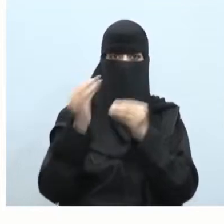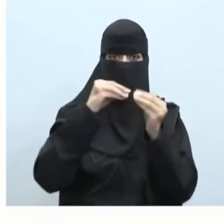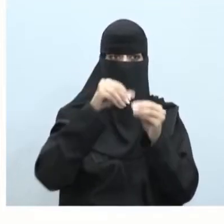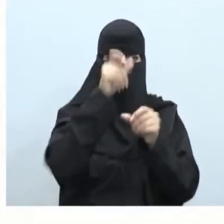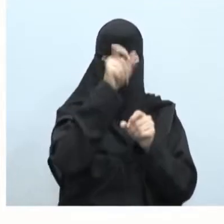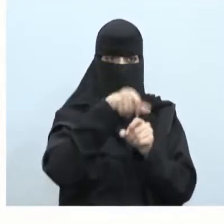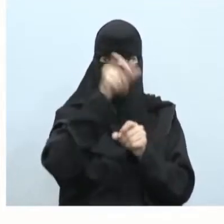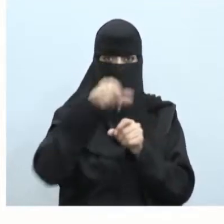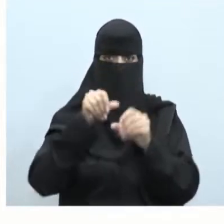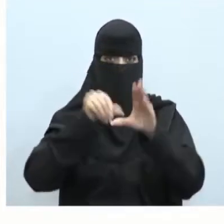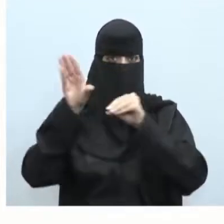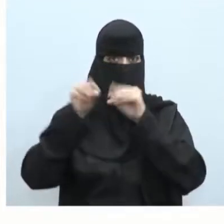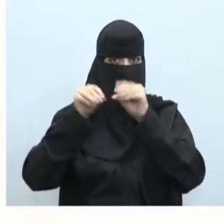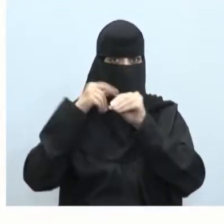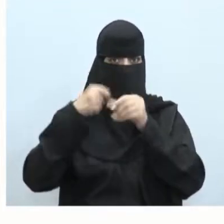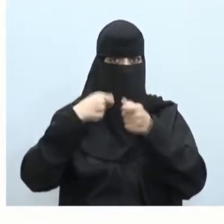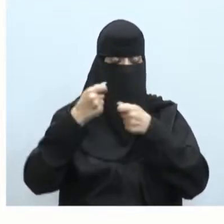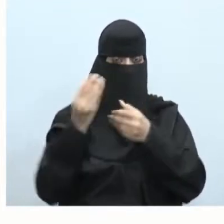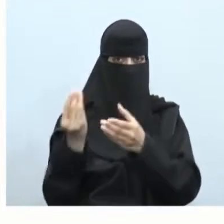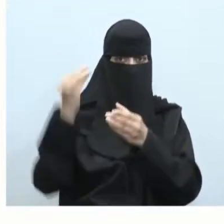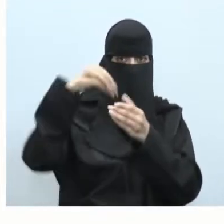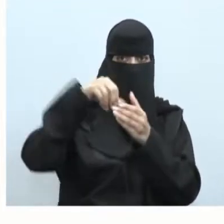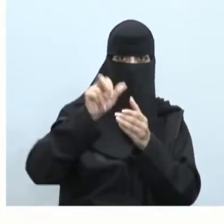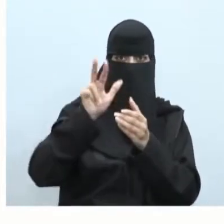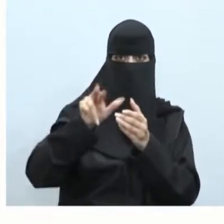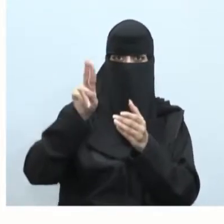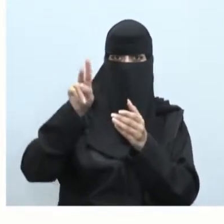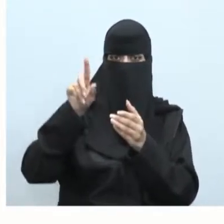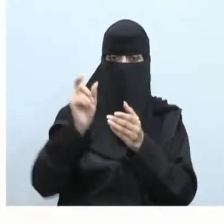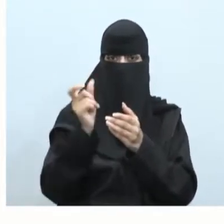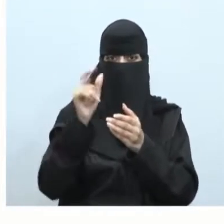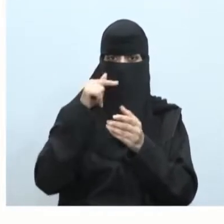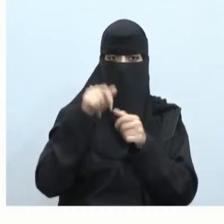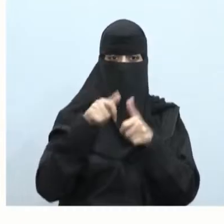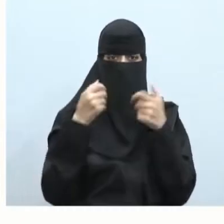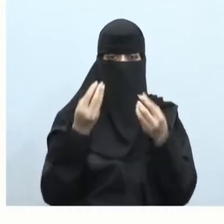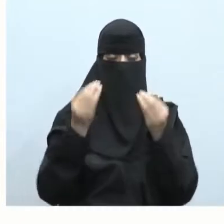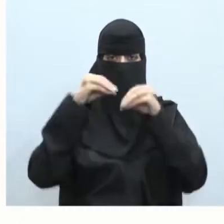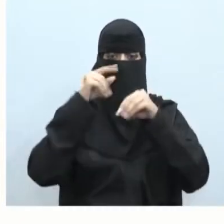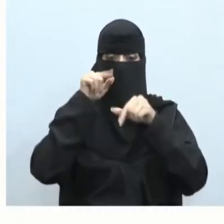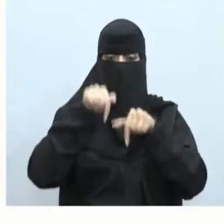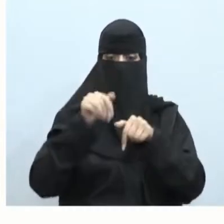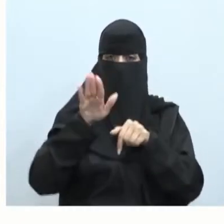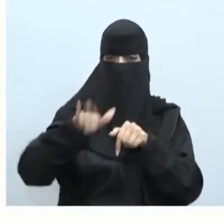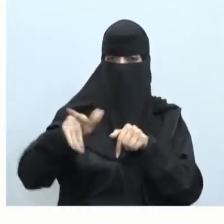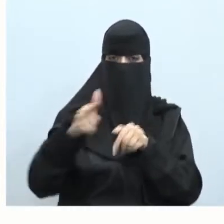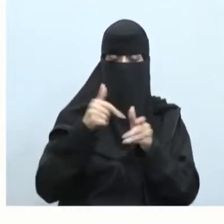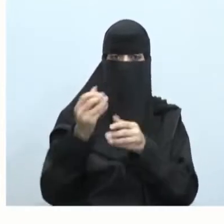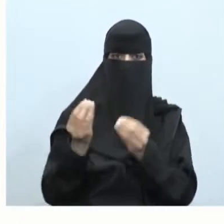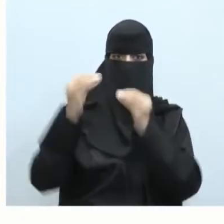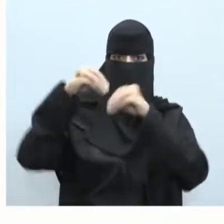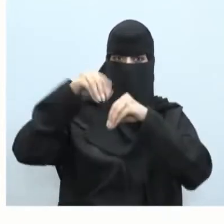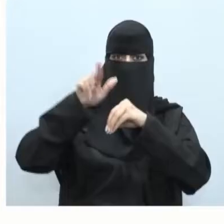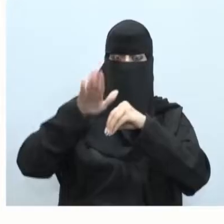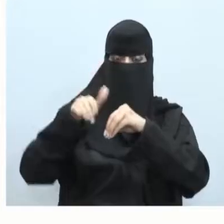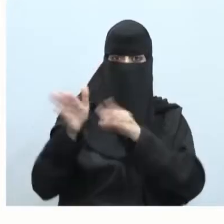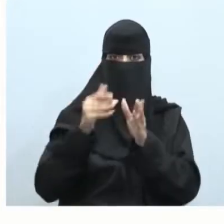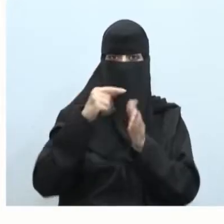أبناء وبنات الطلاب أي طريق نشاهد أو نلاحظ بقايا مما حملوه